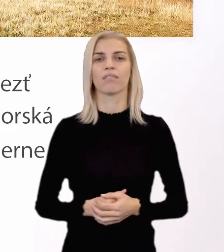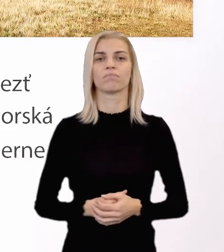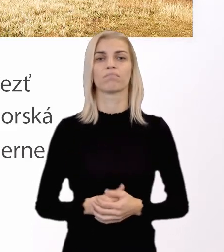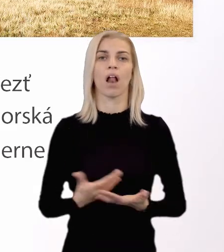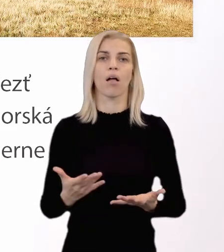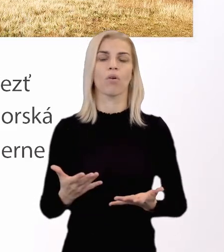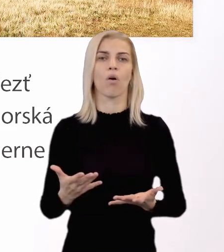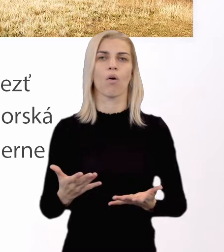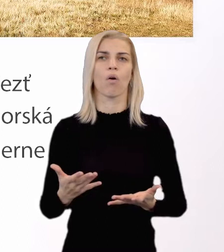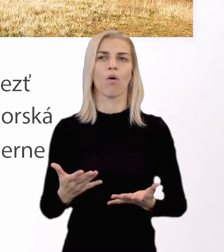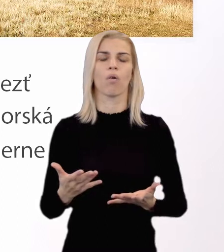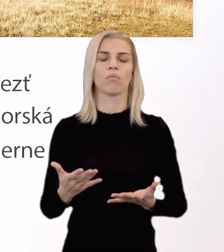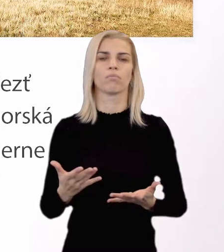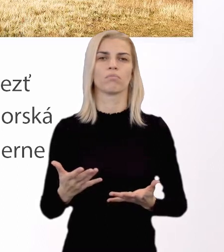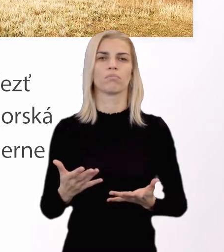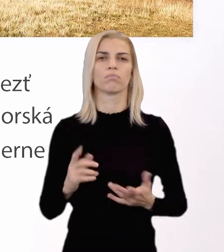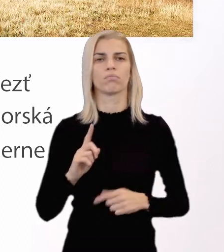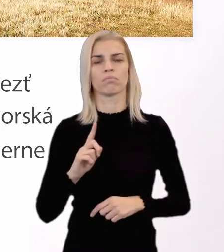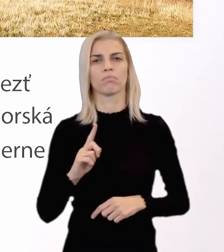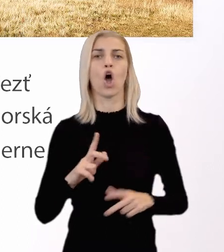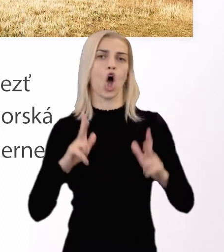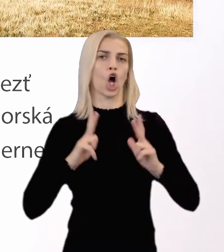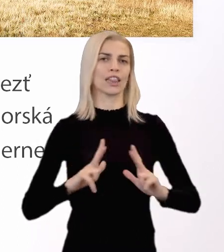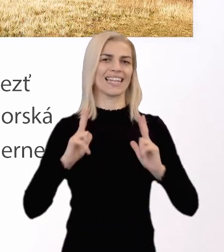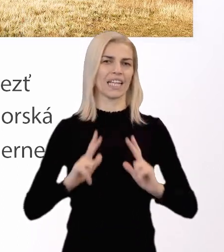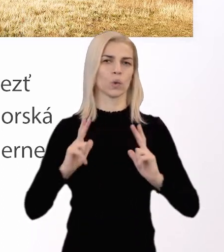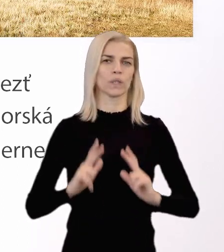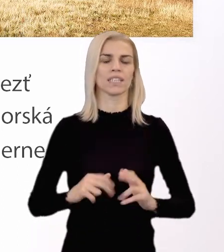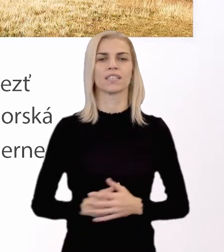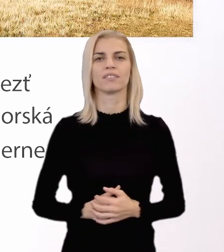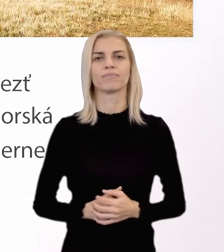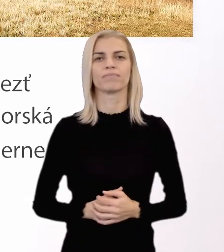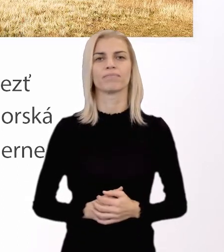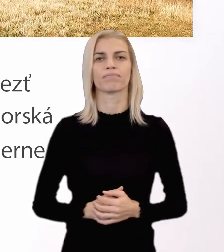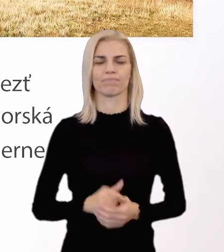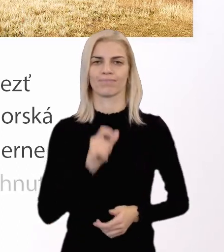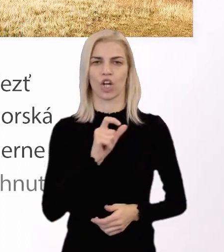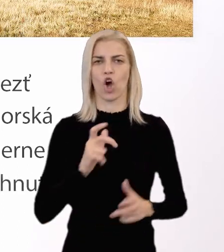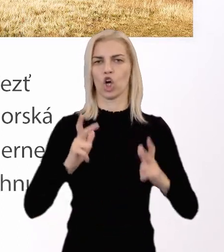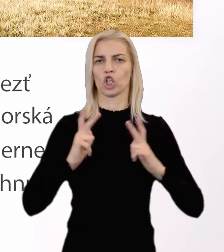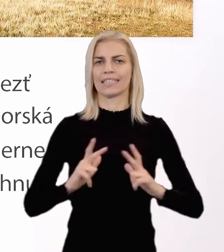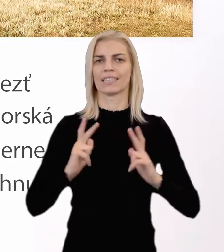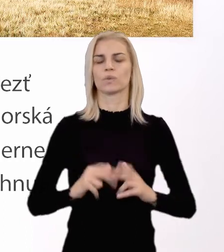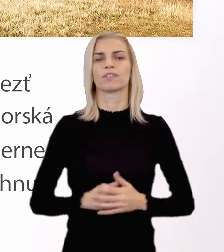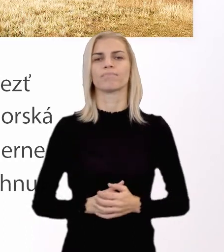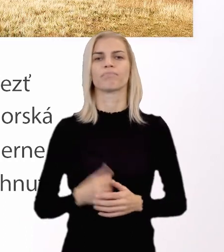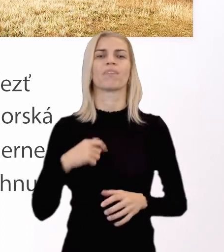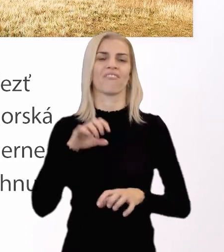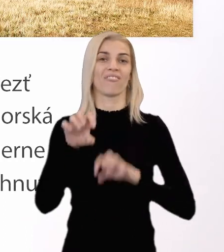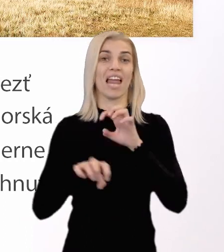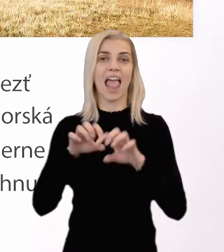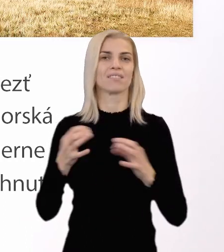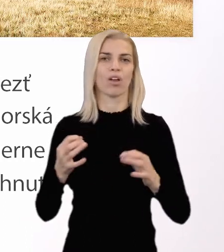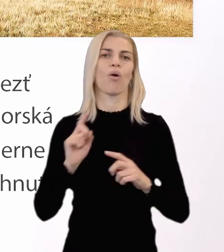alebo nadýchnutý, možno aj odýchnutý. Dajme tam to slovo odýchnutý. Vyliesť, lebo sme